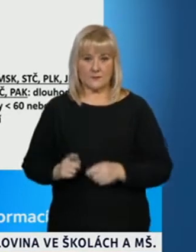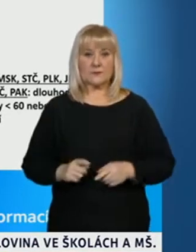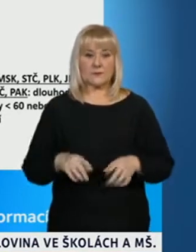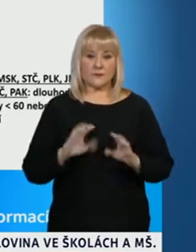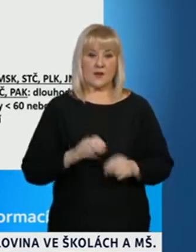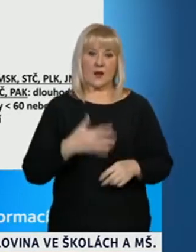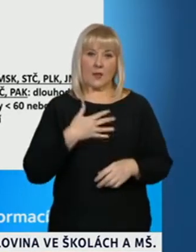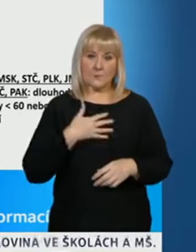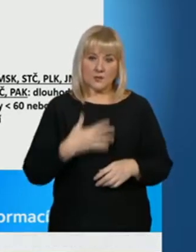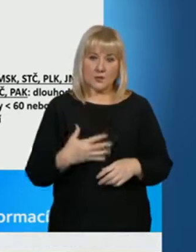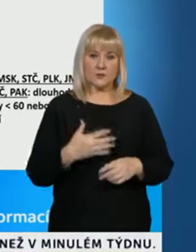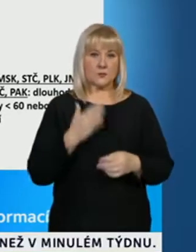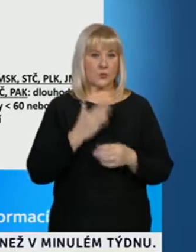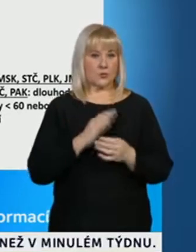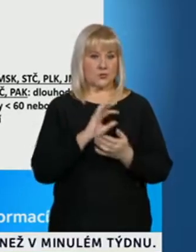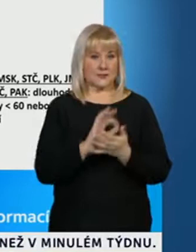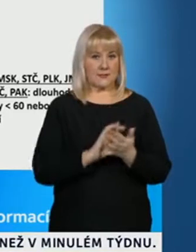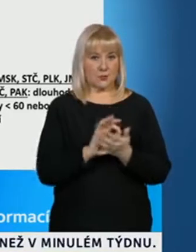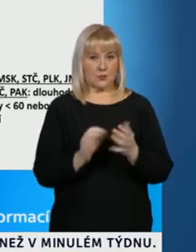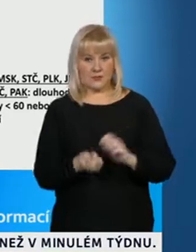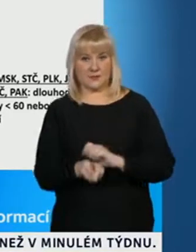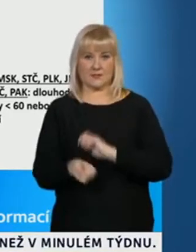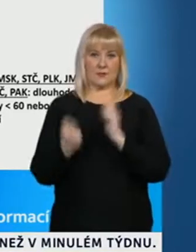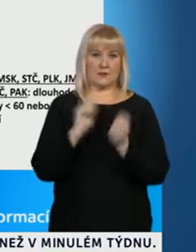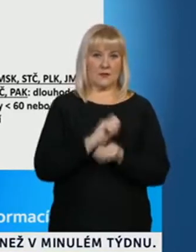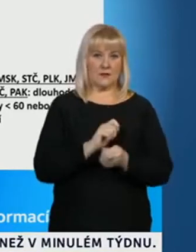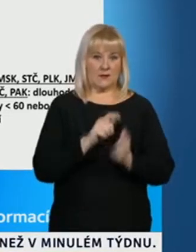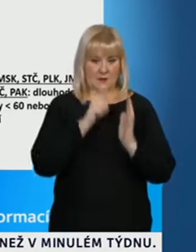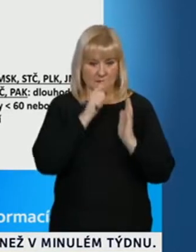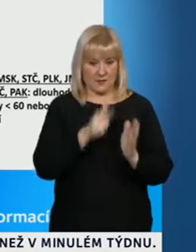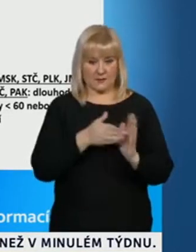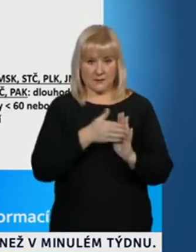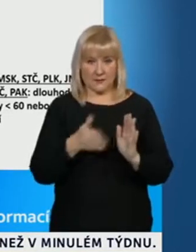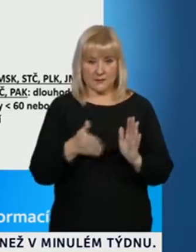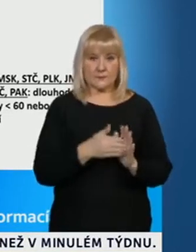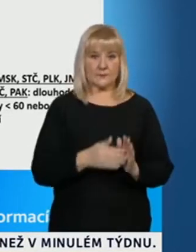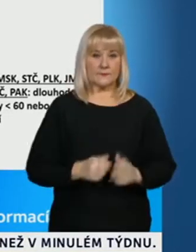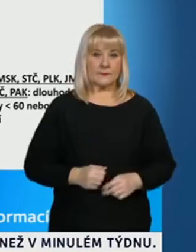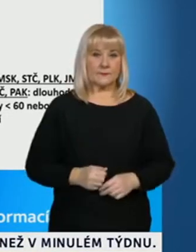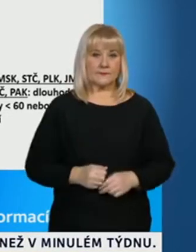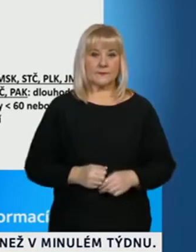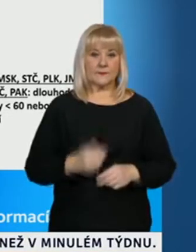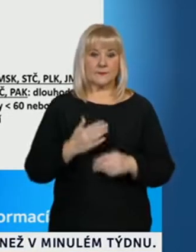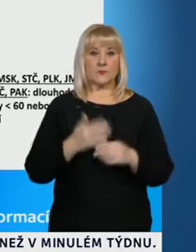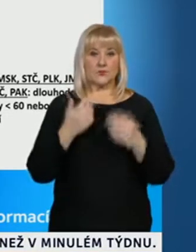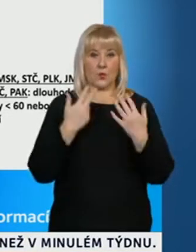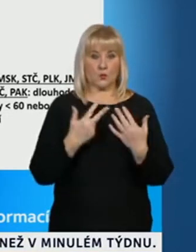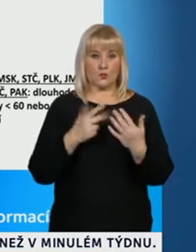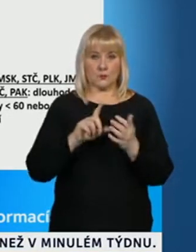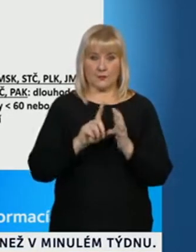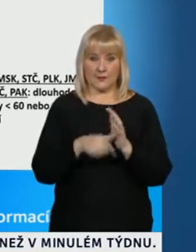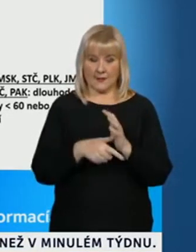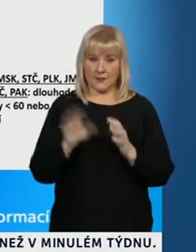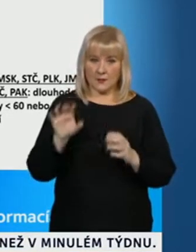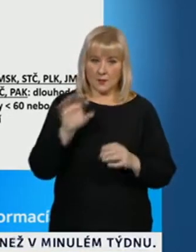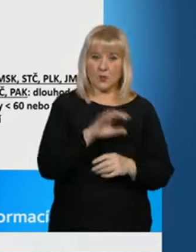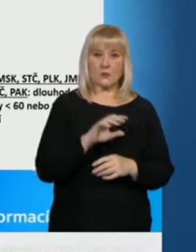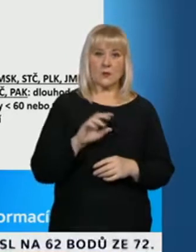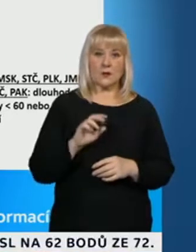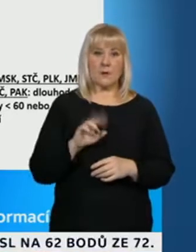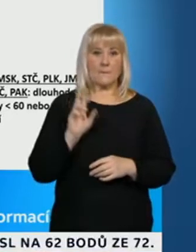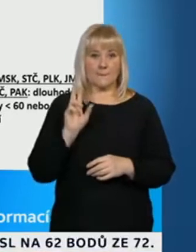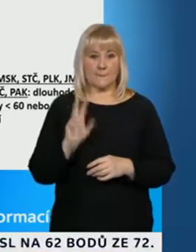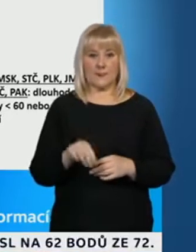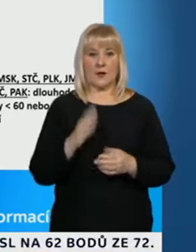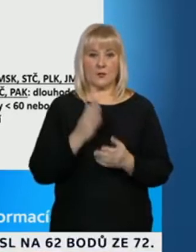situace hodně změnila od té poslední tiskové konference. V podstatě 8 regionů je ve fázi, kdy buď v